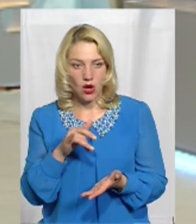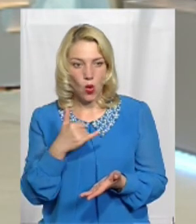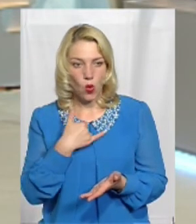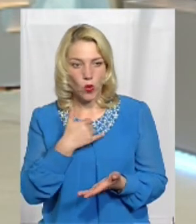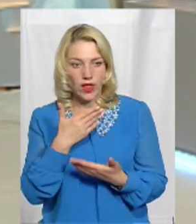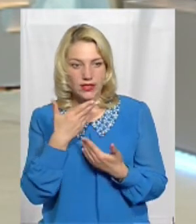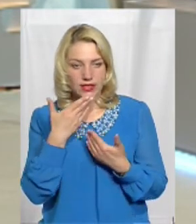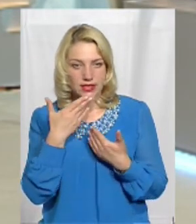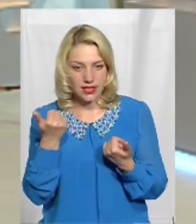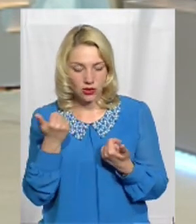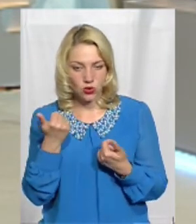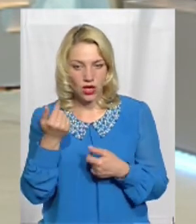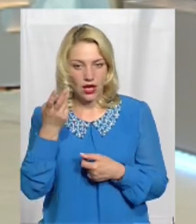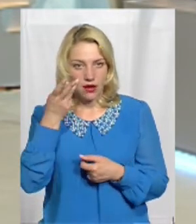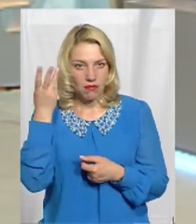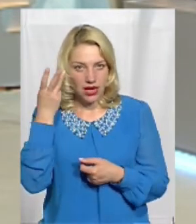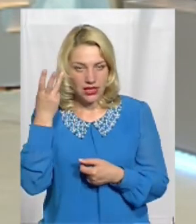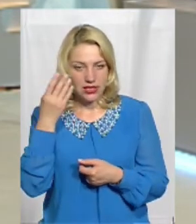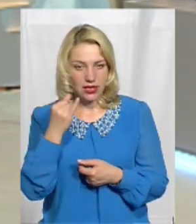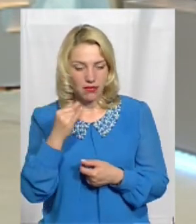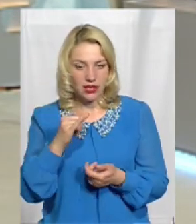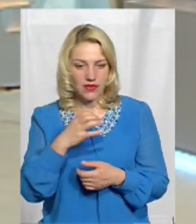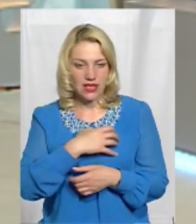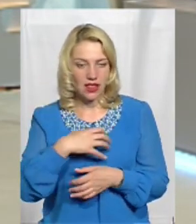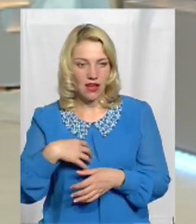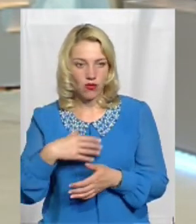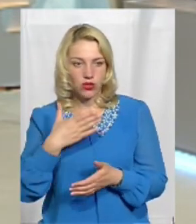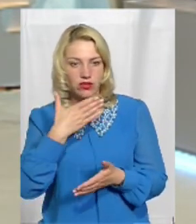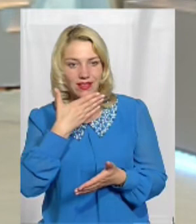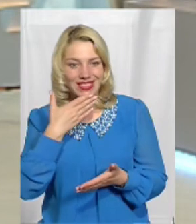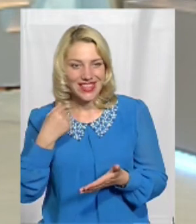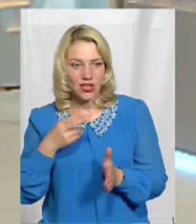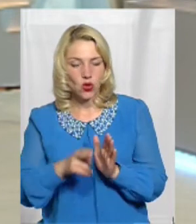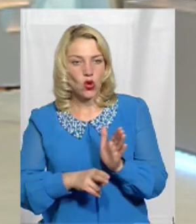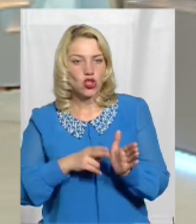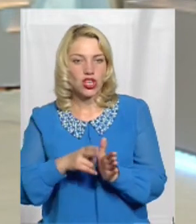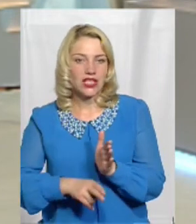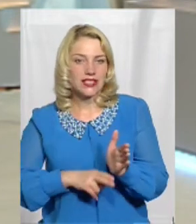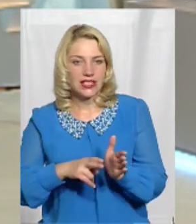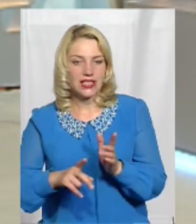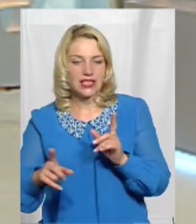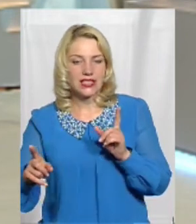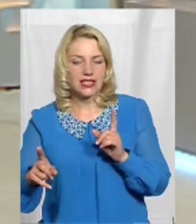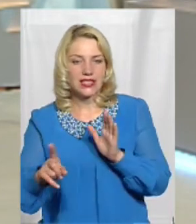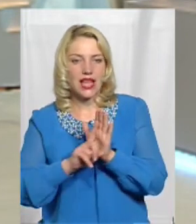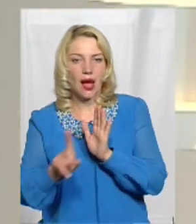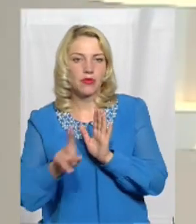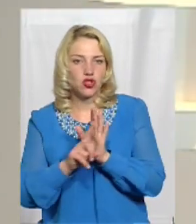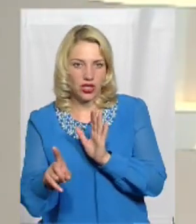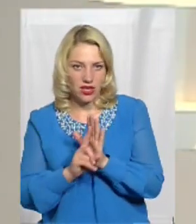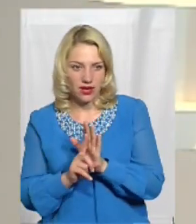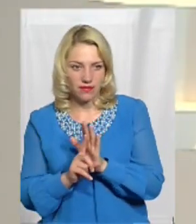між Кринницьком і Славутой Нєць железнодорожного сообщення